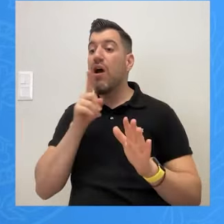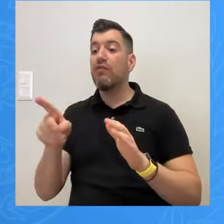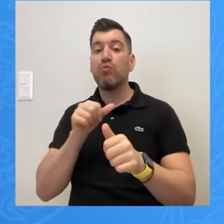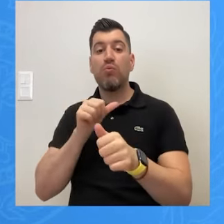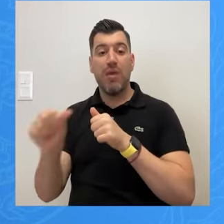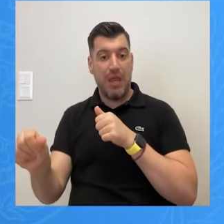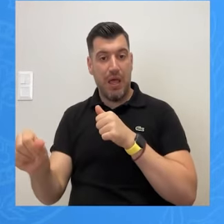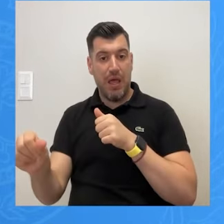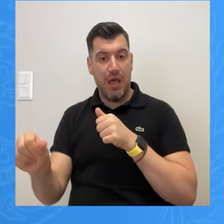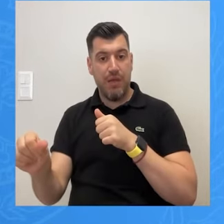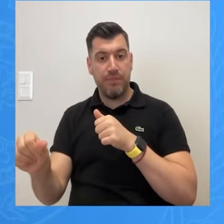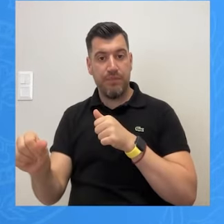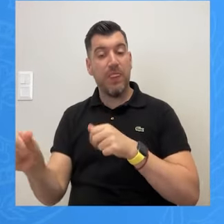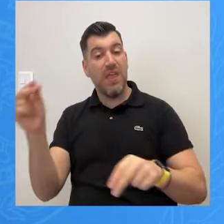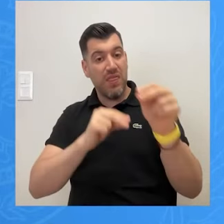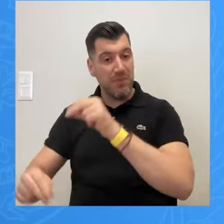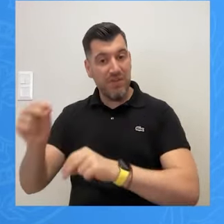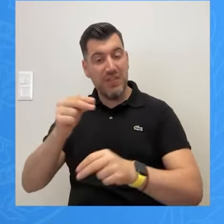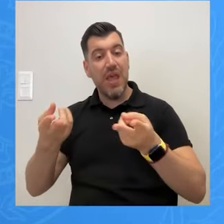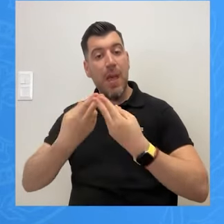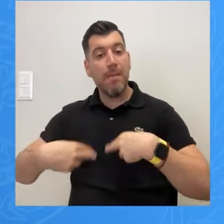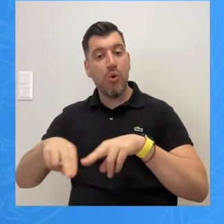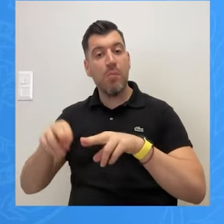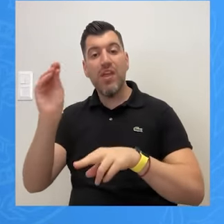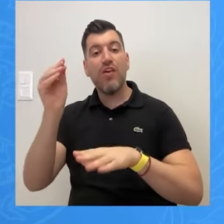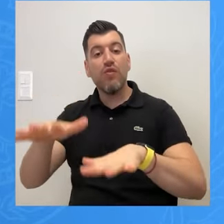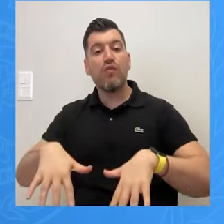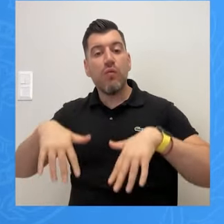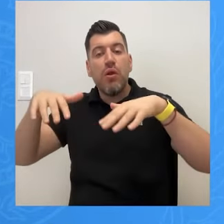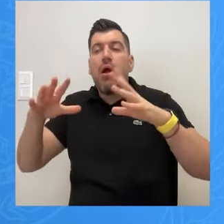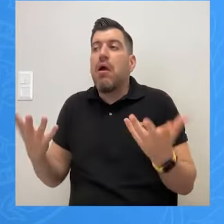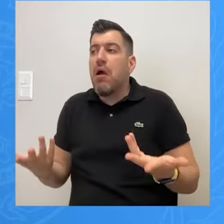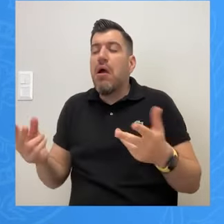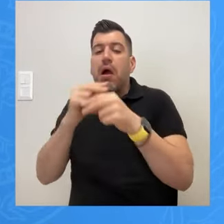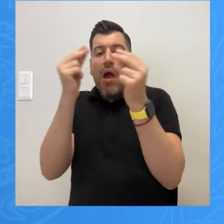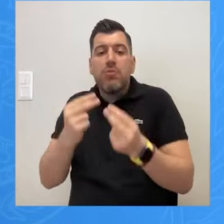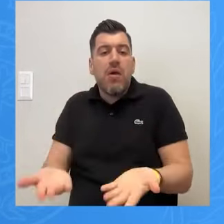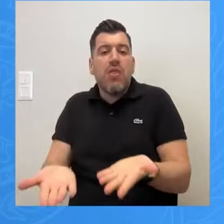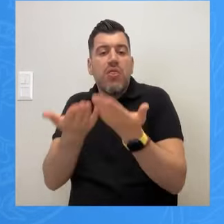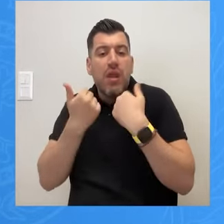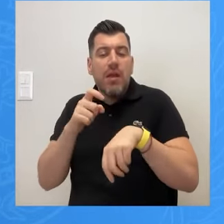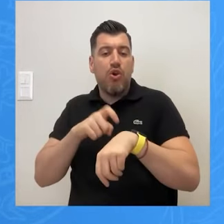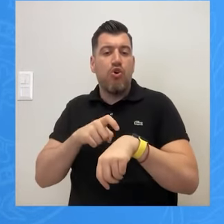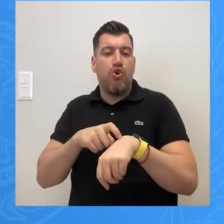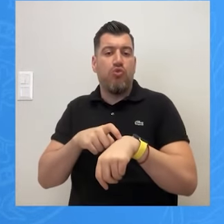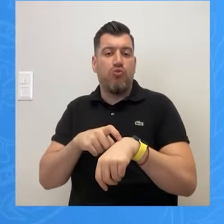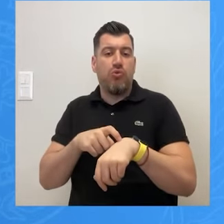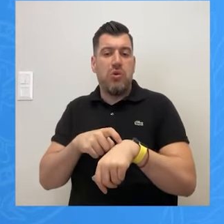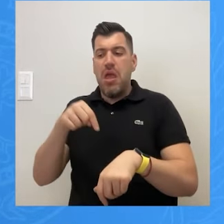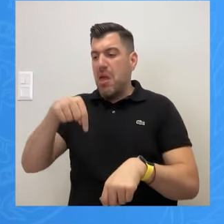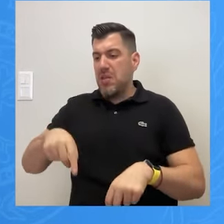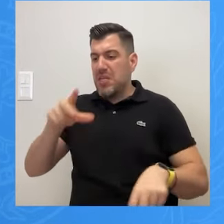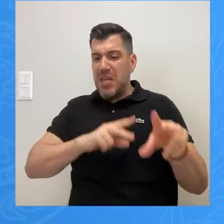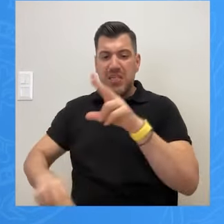βάζει στην Επιτροπή της Βουλής. Άρα δεν υπάρχει χρόνος. Και είναι άλλο πράγμα να κάτσουμε να συζητήσουμε εμείς,